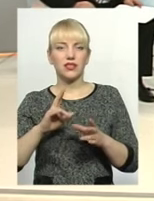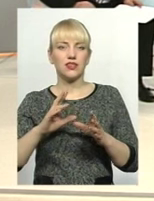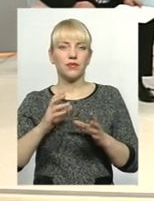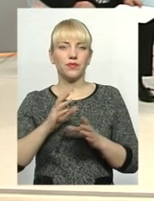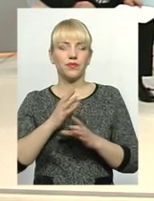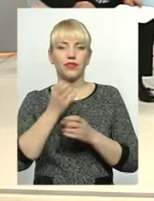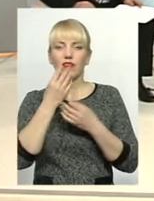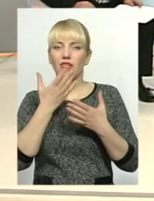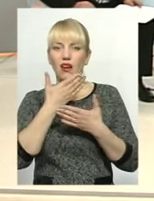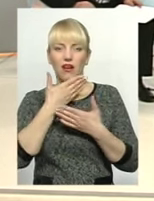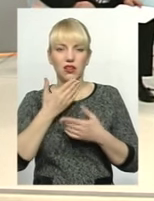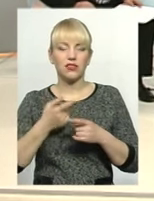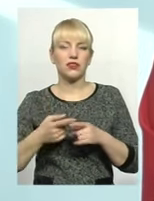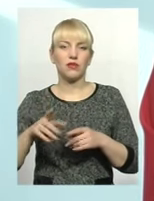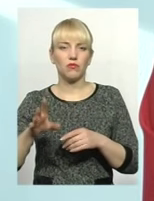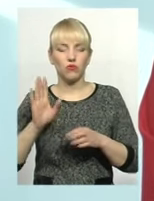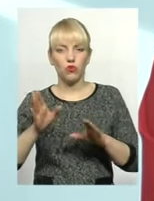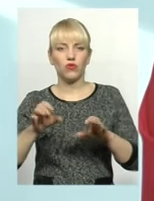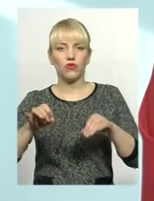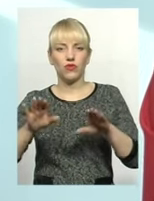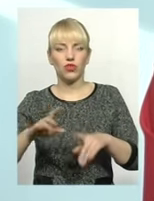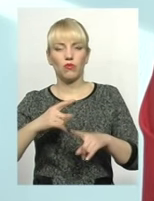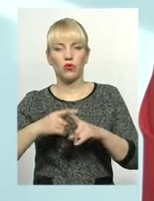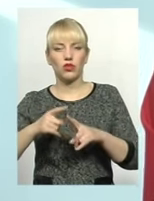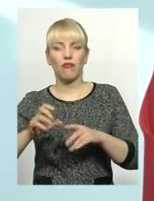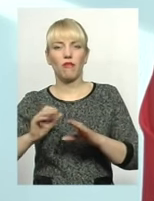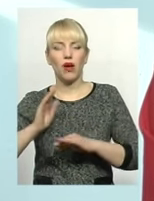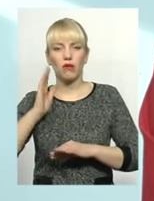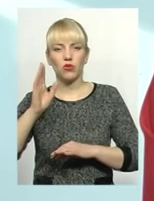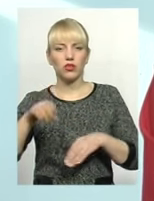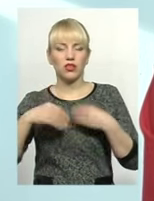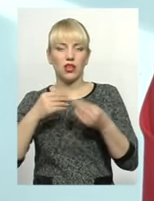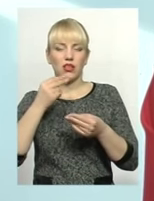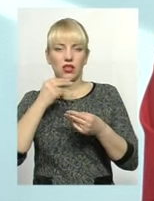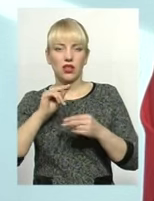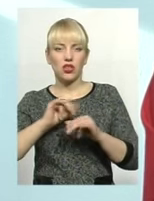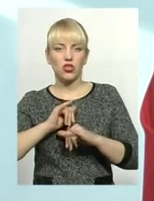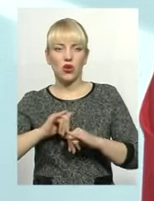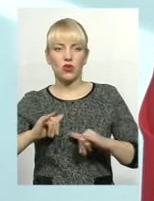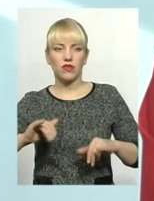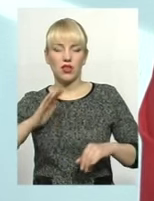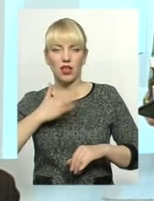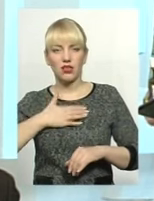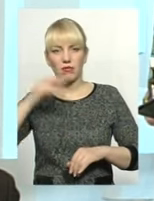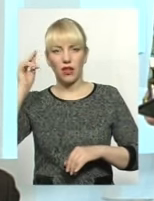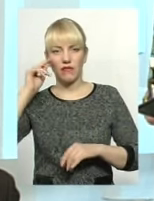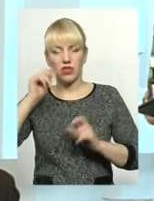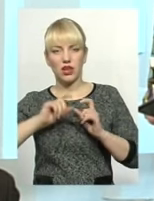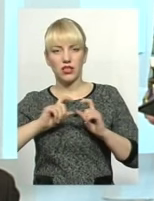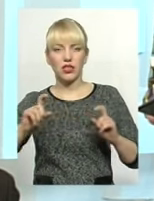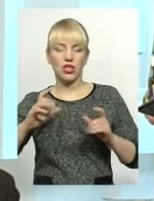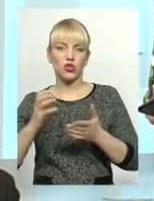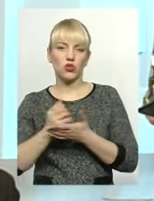вирішені позитивно, що у майбутньому дасть можливість ще краще розвиватися нашим навчальним закладам і